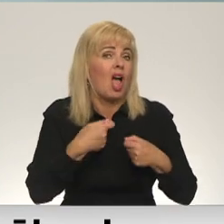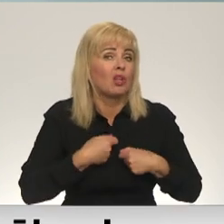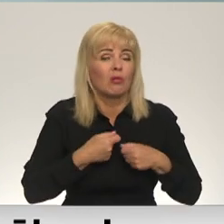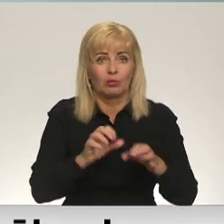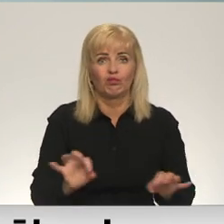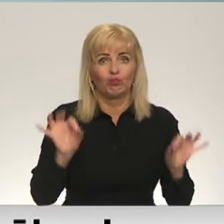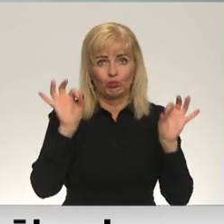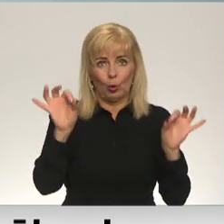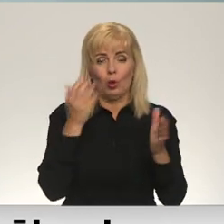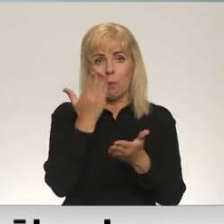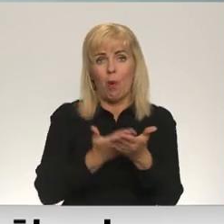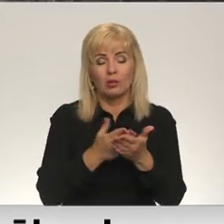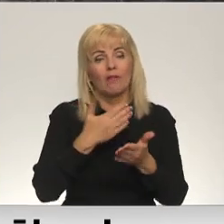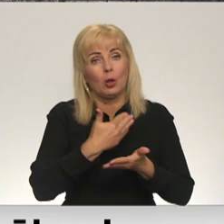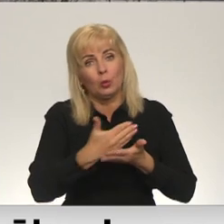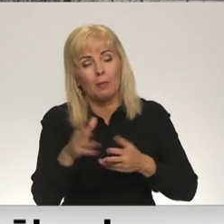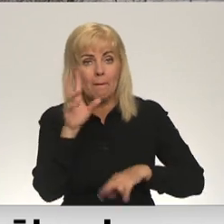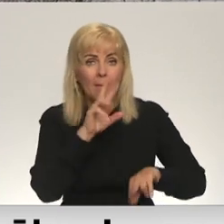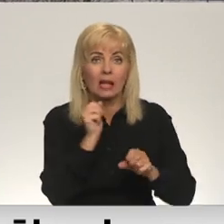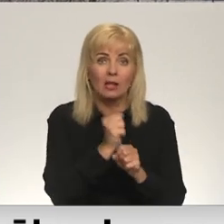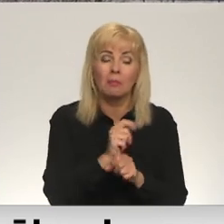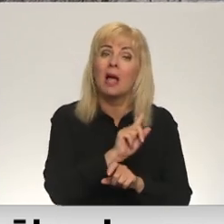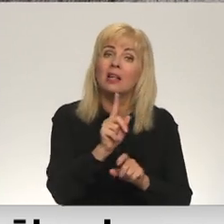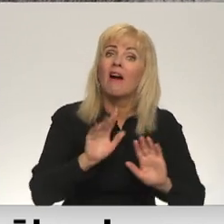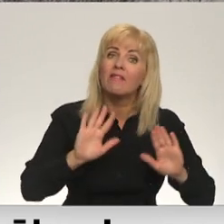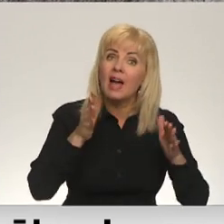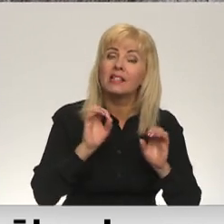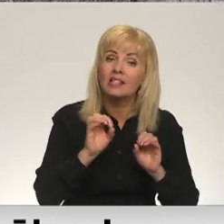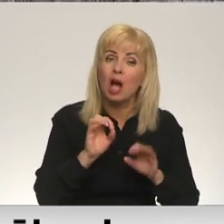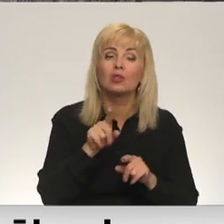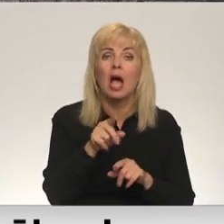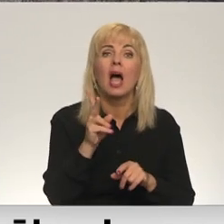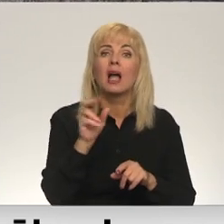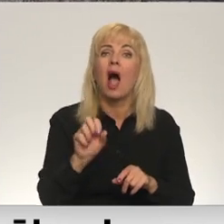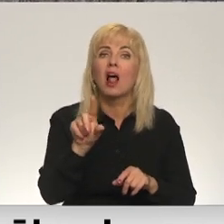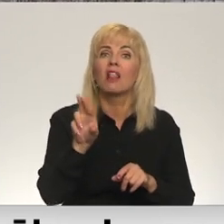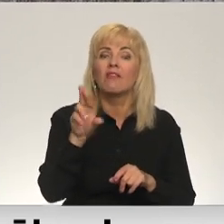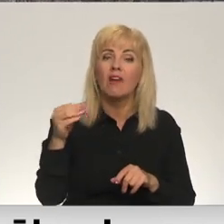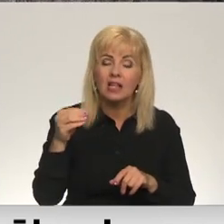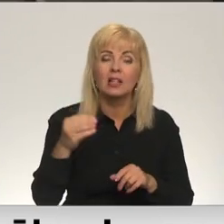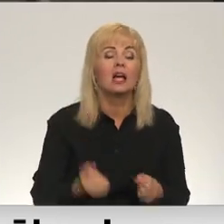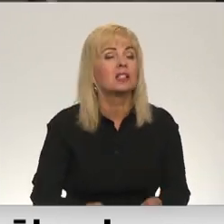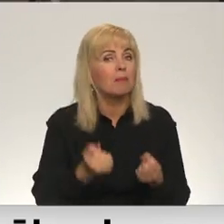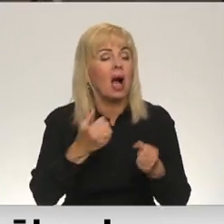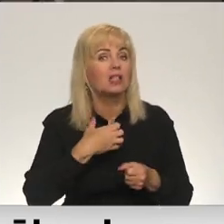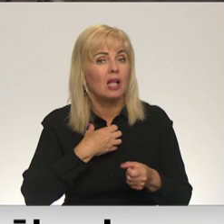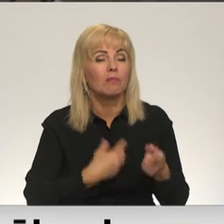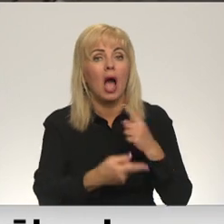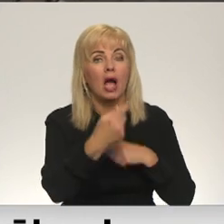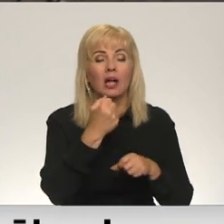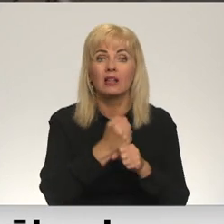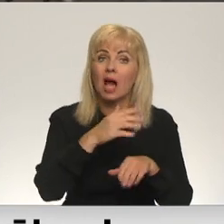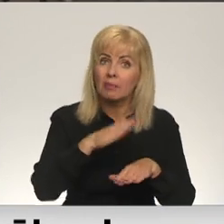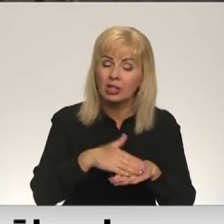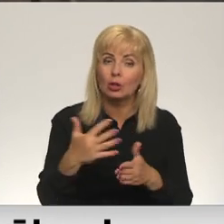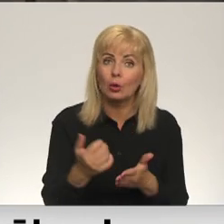motivāciju, varbūt turpināt to darbu meklēt. Taču ir arī veiksmes stāsti, un viens no tiem ir Kalvis, kurš pēc smagas saslimšanas atgriezās darba tirgū,